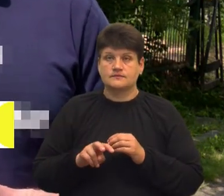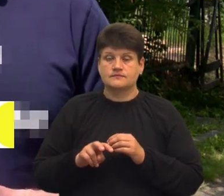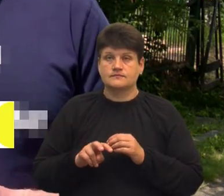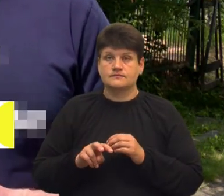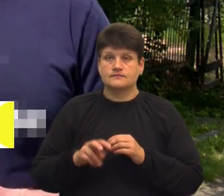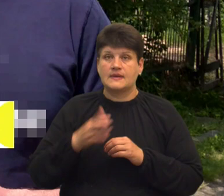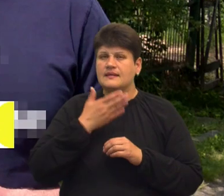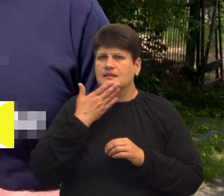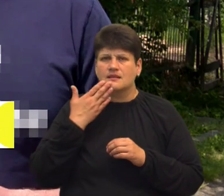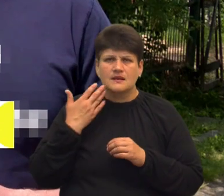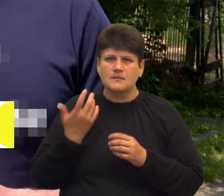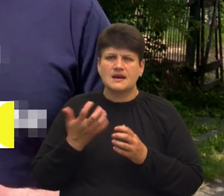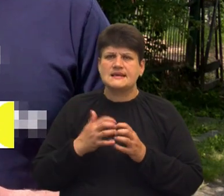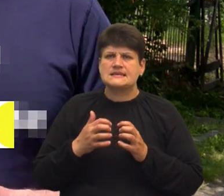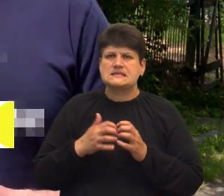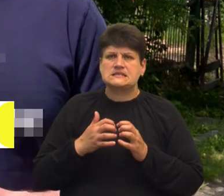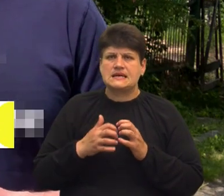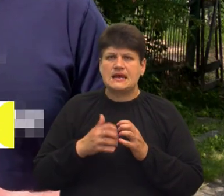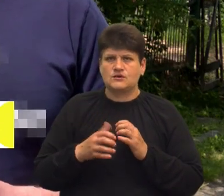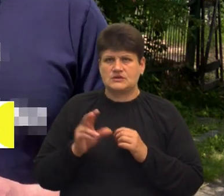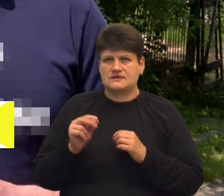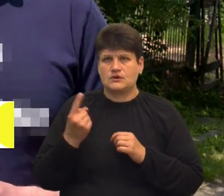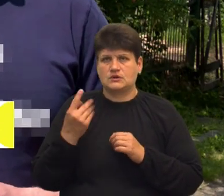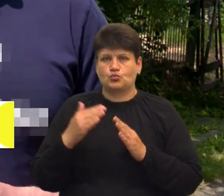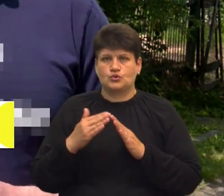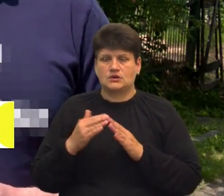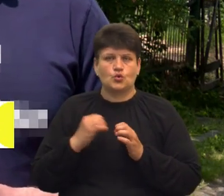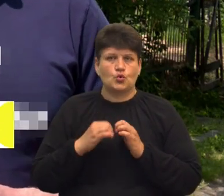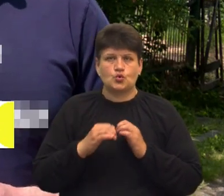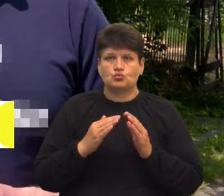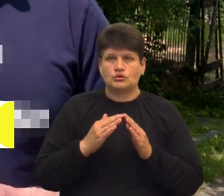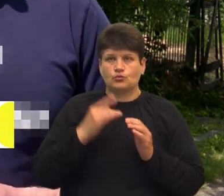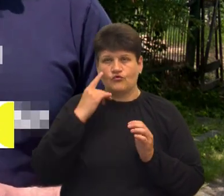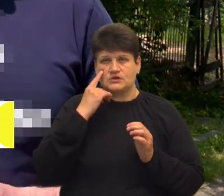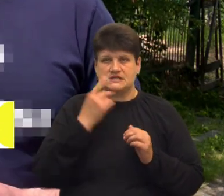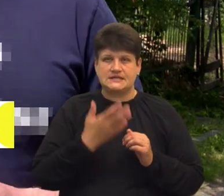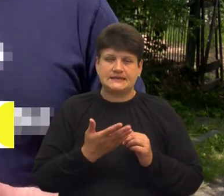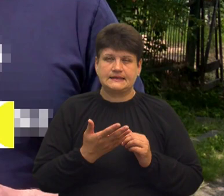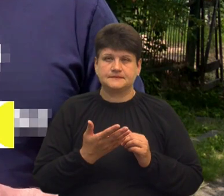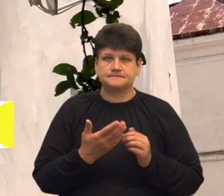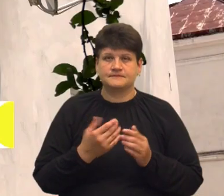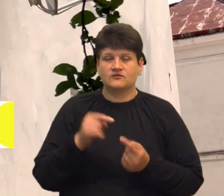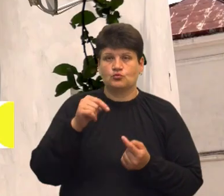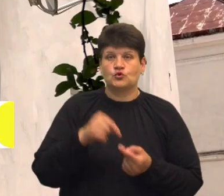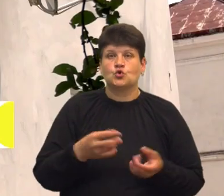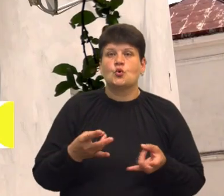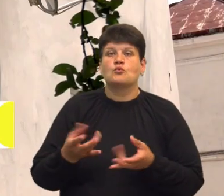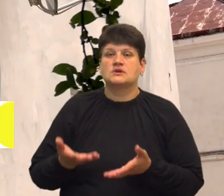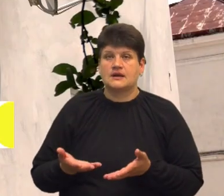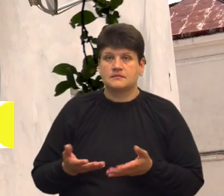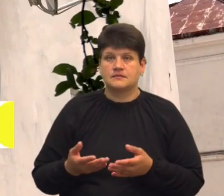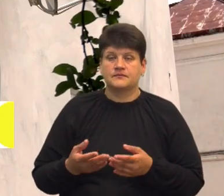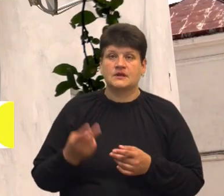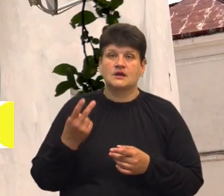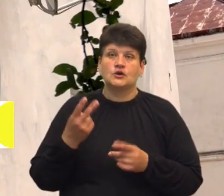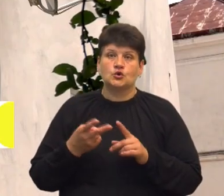Немає якогось середньої цифри на один будинок. Кожен будинок був оцінений відповідно до потреб. Другий проєкт,